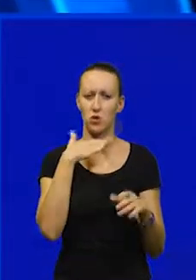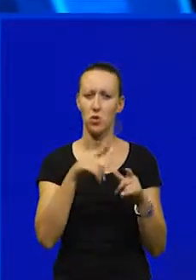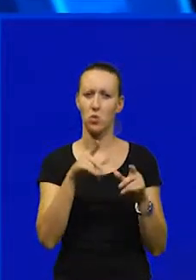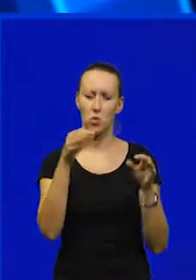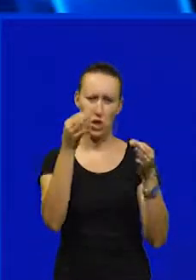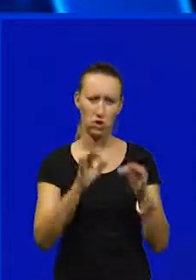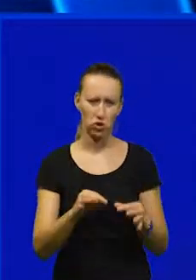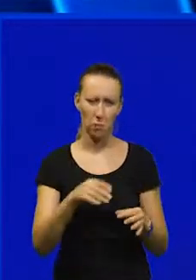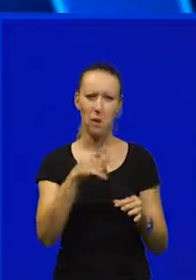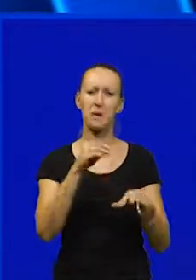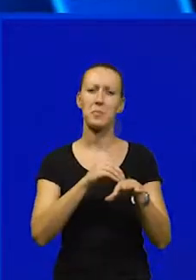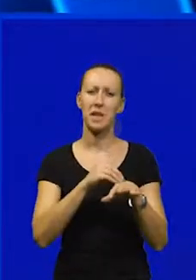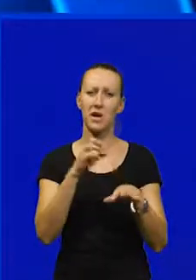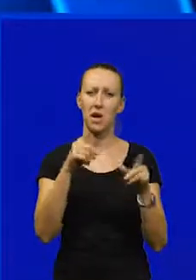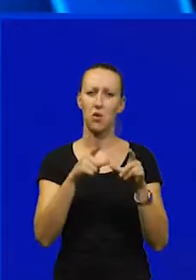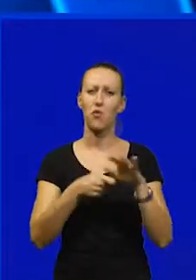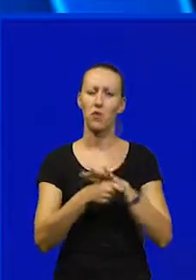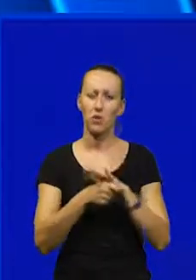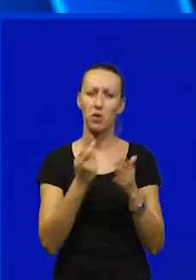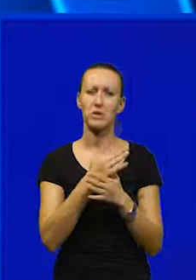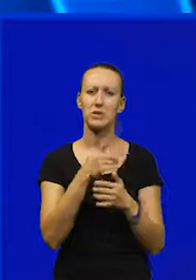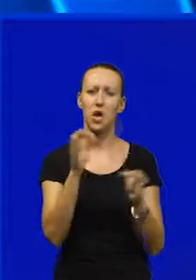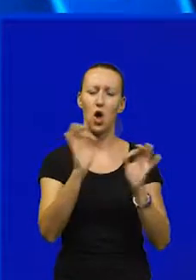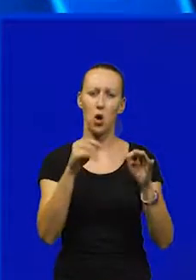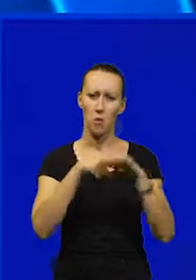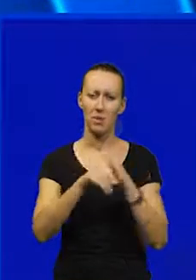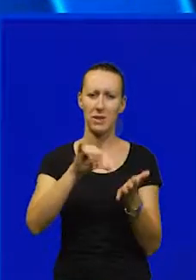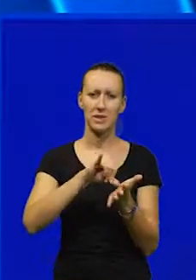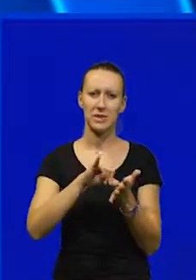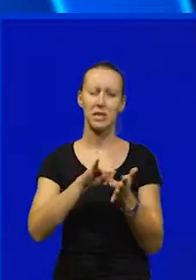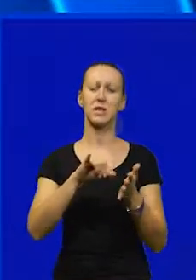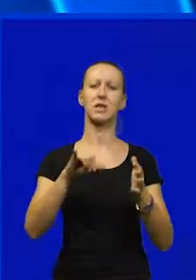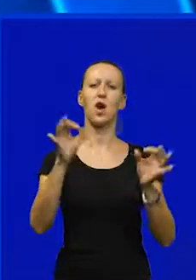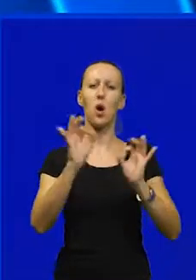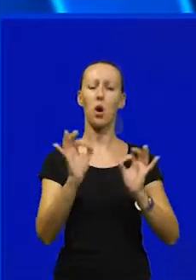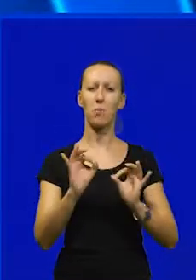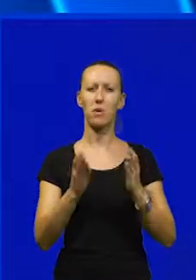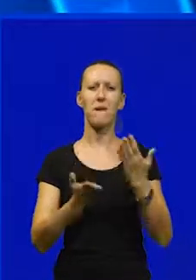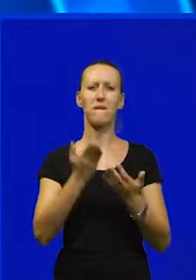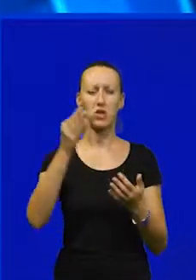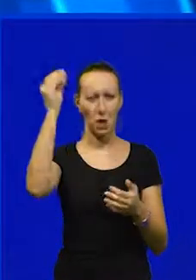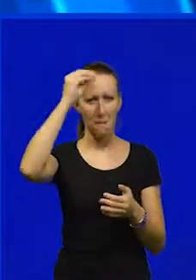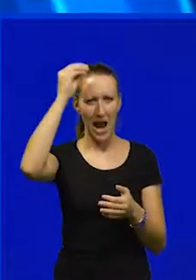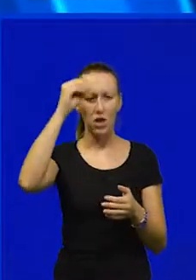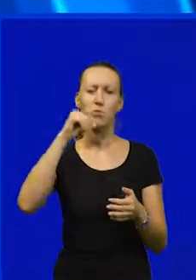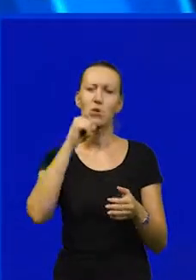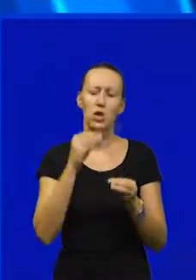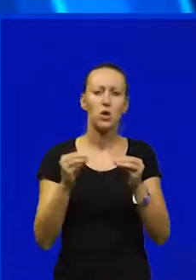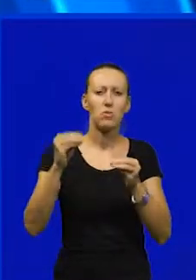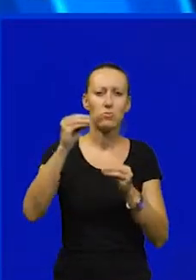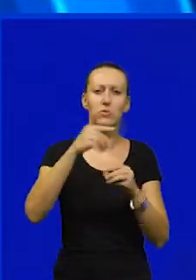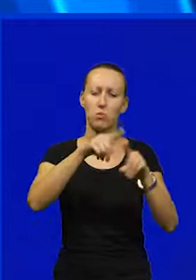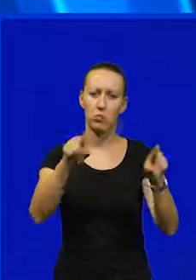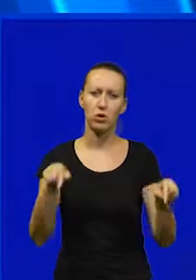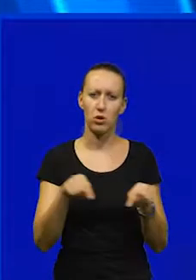listopadu predstoji prijava na Evropske fondove za upremanje centra, odnosno upremanje više praktikuma i nadogradnja